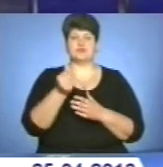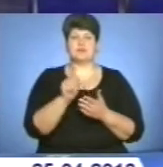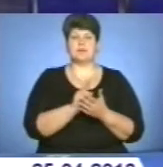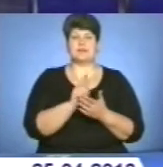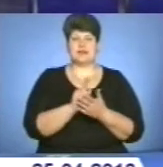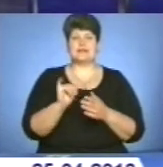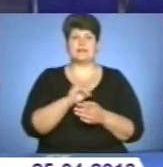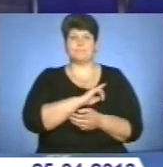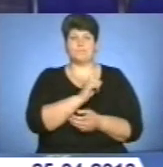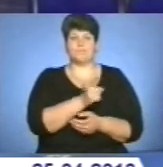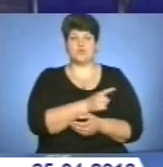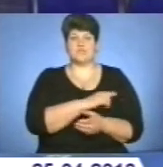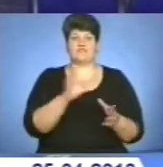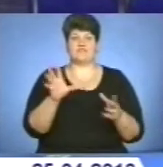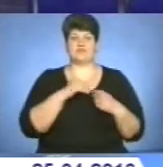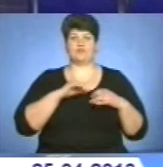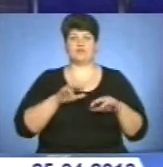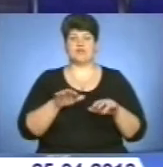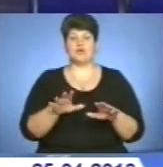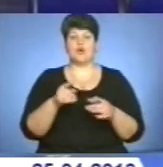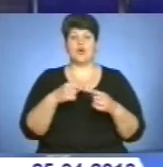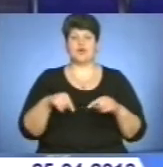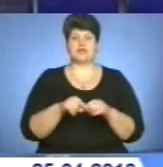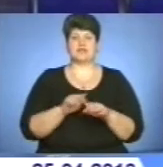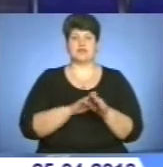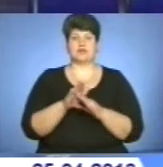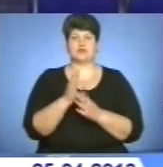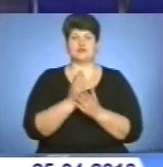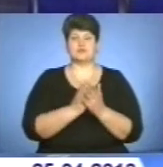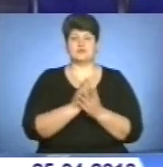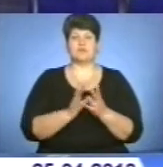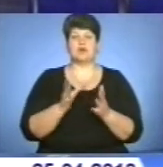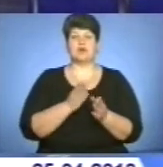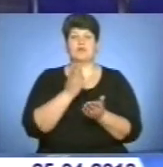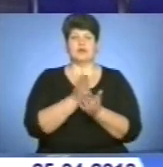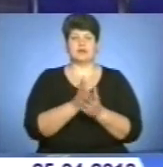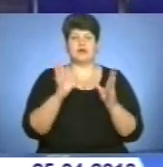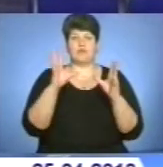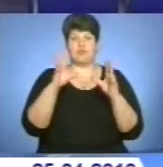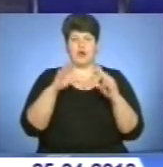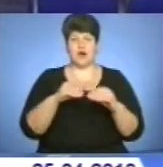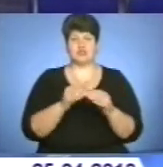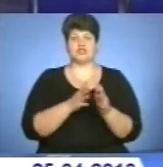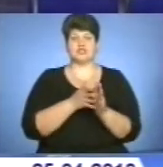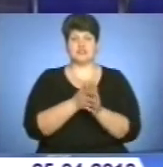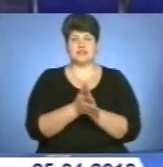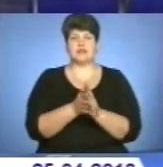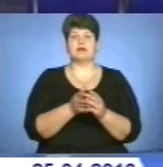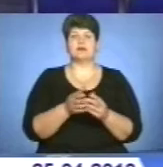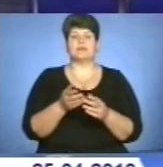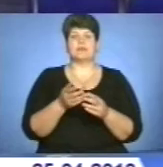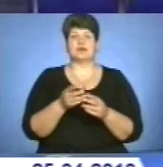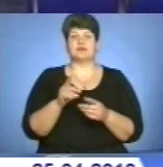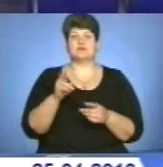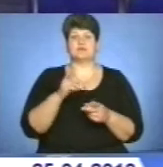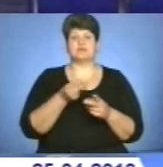та посилення взаємодії органів виконавчої служби, спрямований на погашення заборгованості від платежів, шлося на засіданні